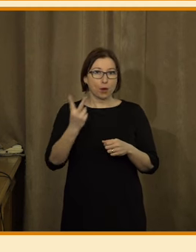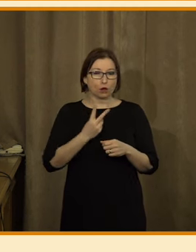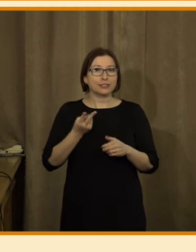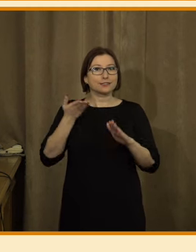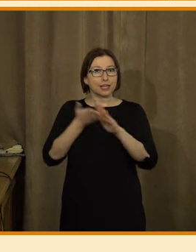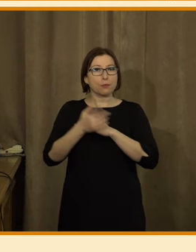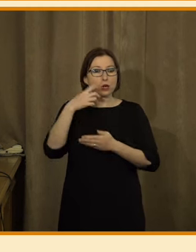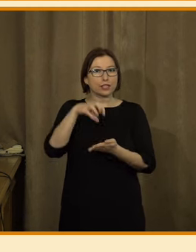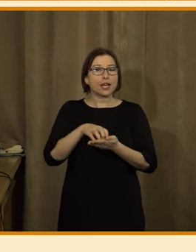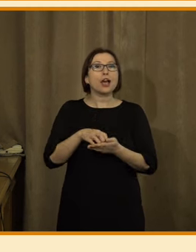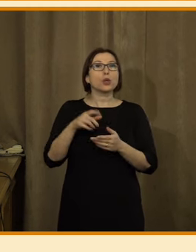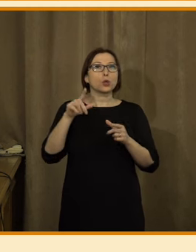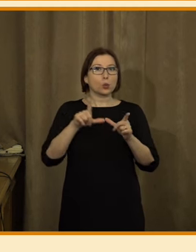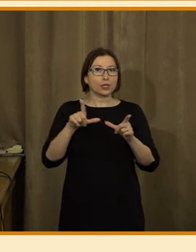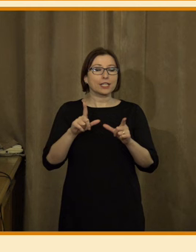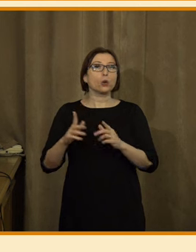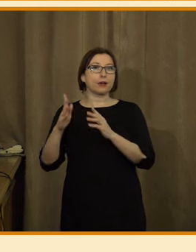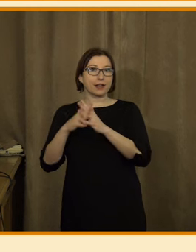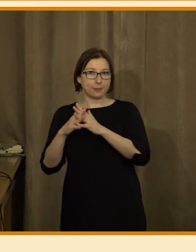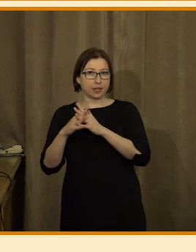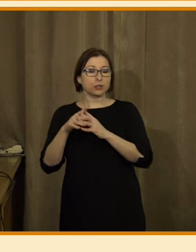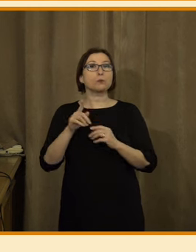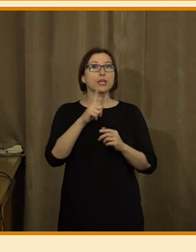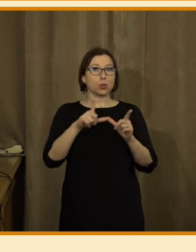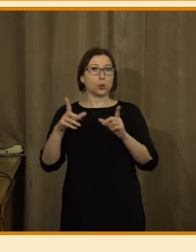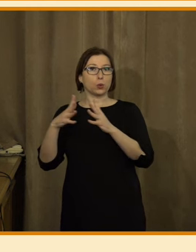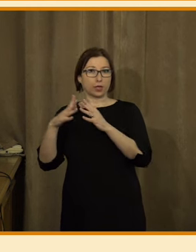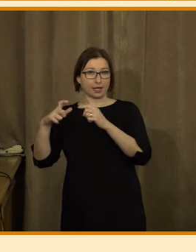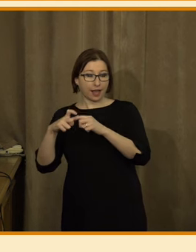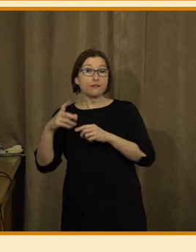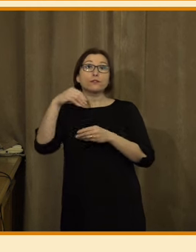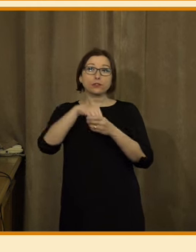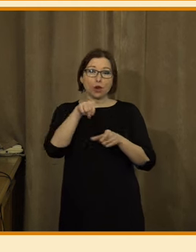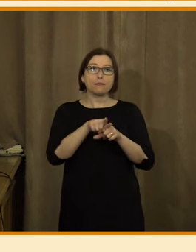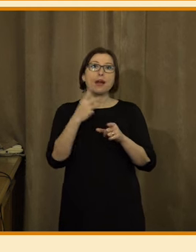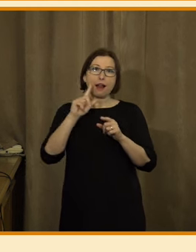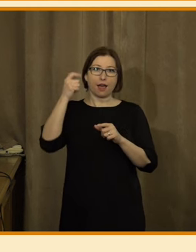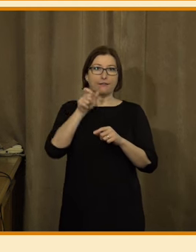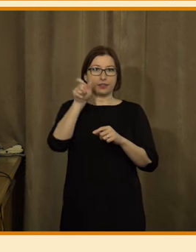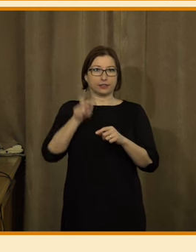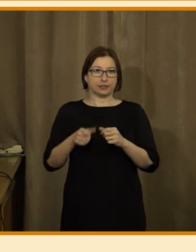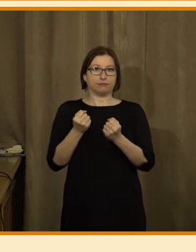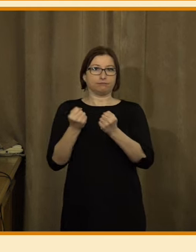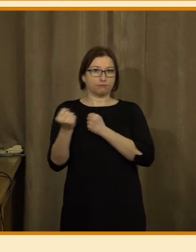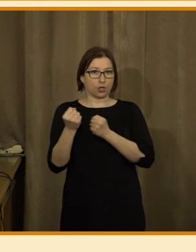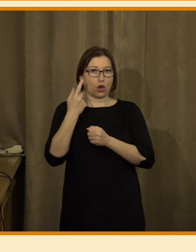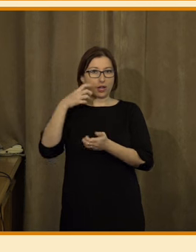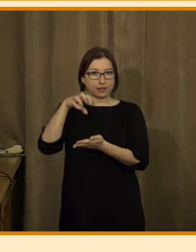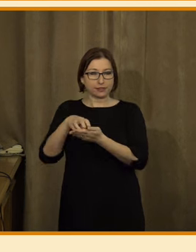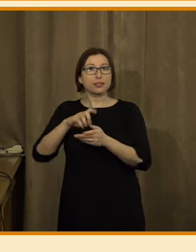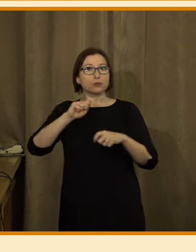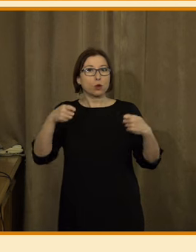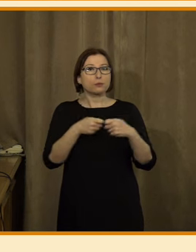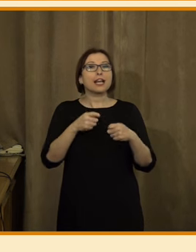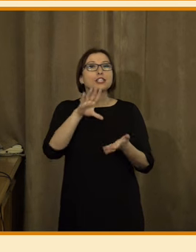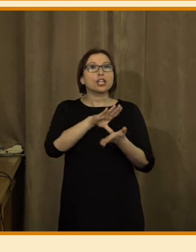organizaci Juridicum Remedium. jsme vlastně hlavní řešitel toho projektu. S námi potom spolupracuje Středíštko